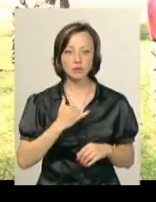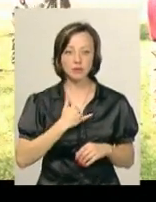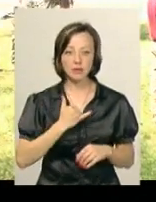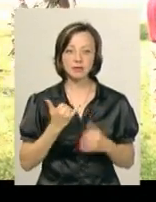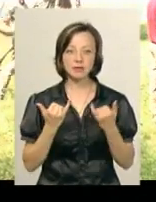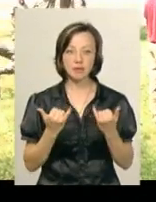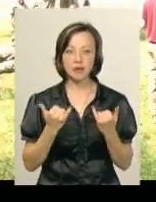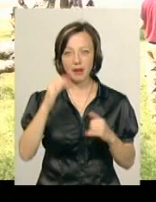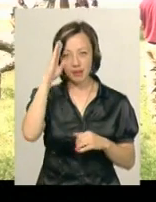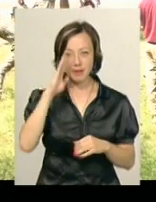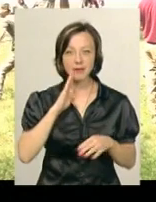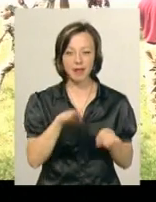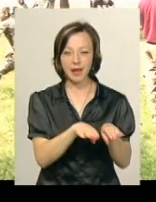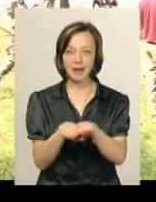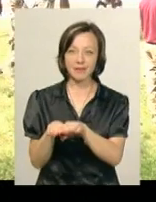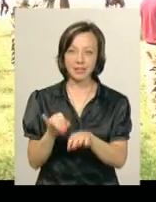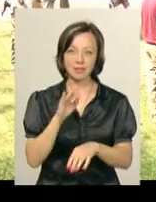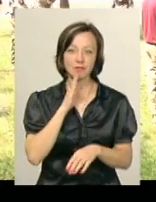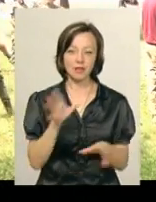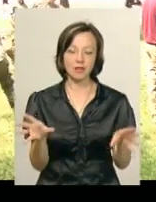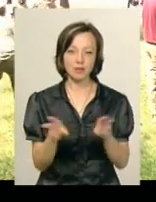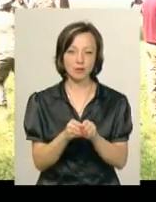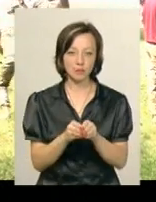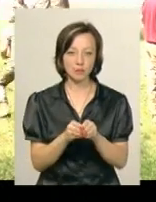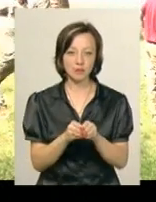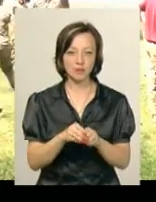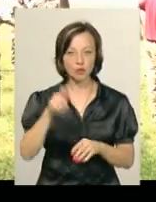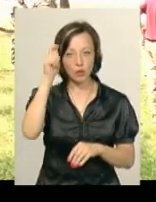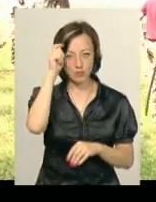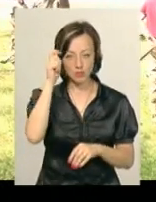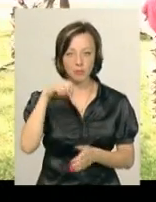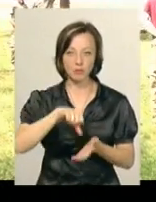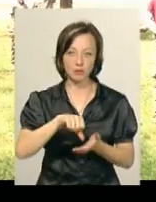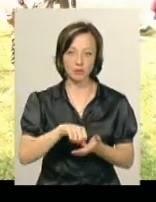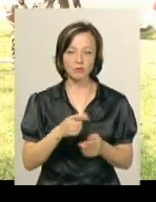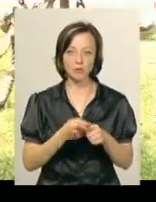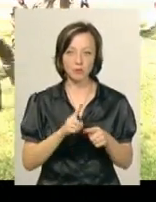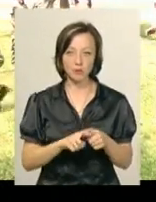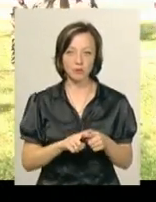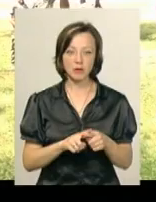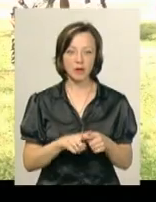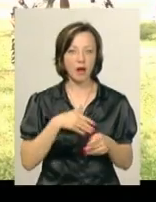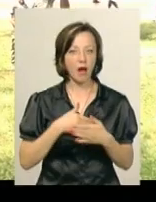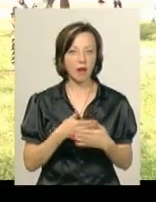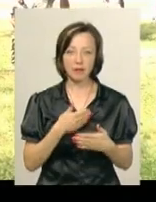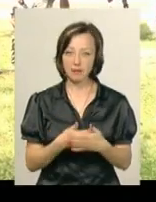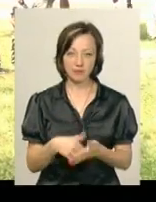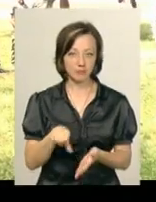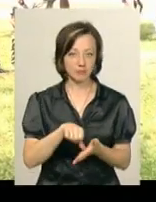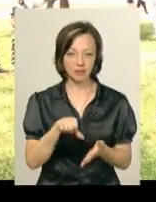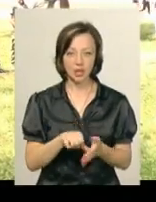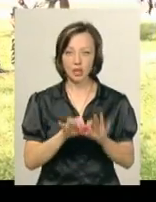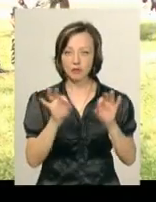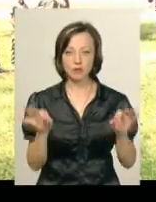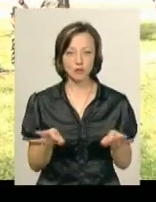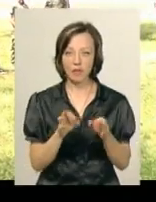гендерна рівність і дівчата разом з хлопчиками приймають участь. І, до речі, дуже активно приймають участь. Ні